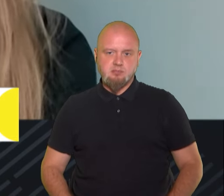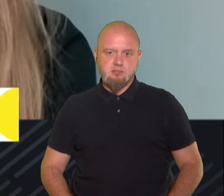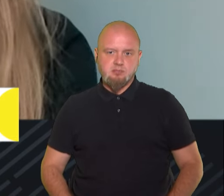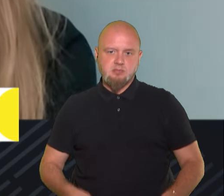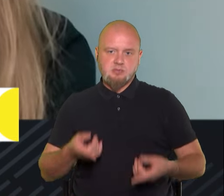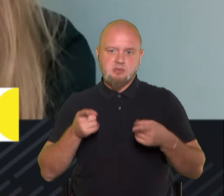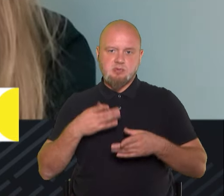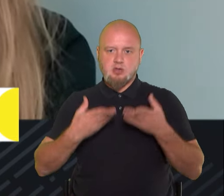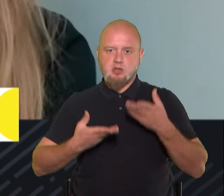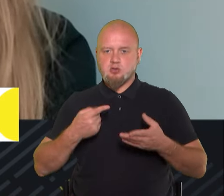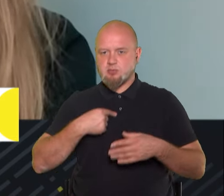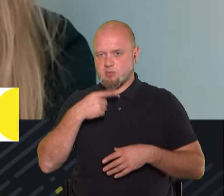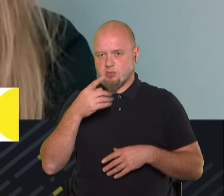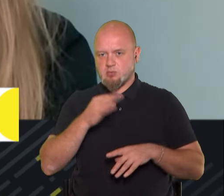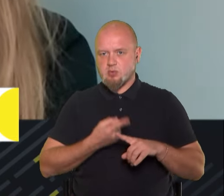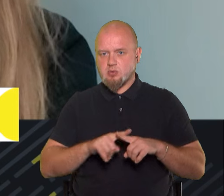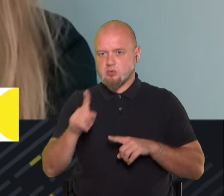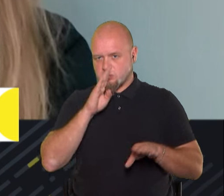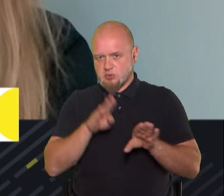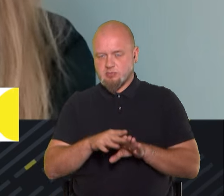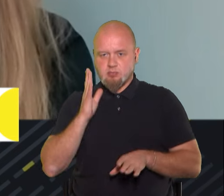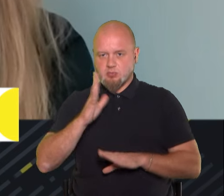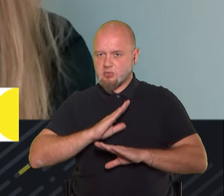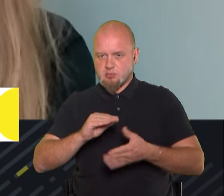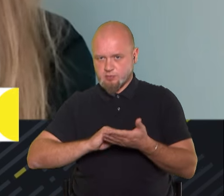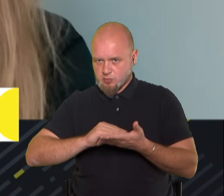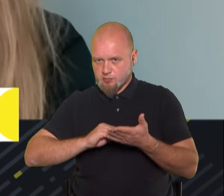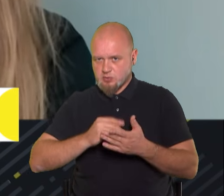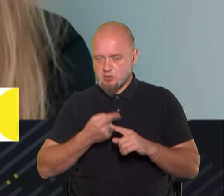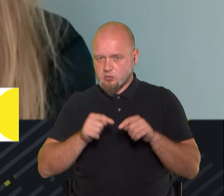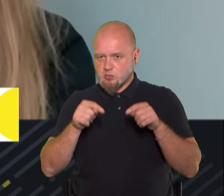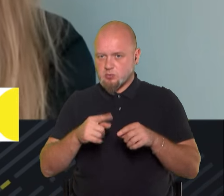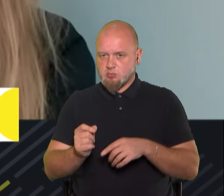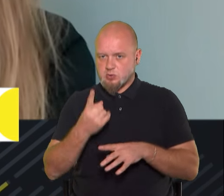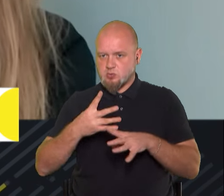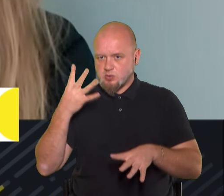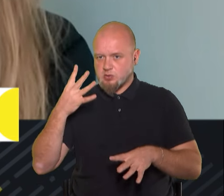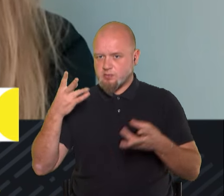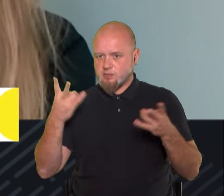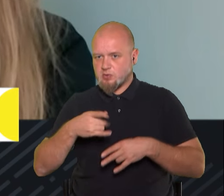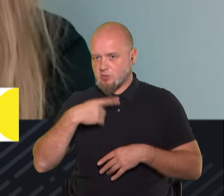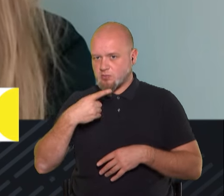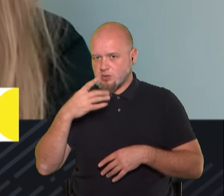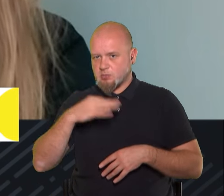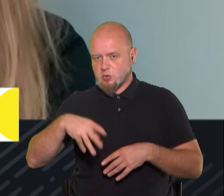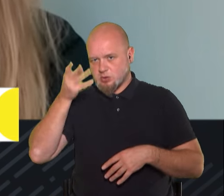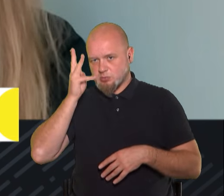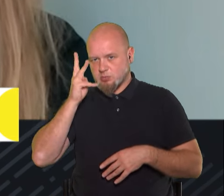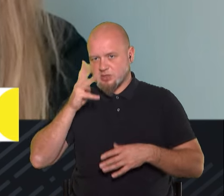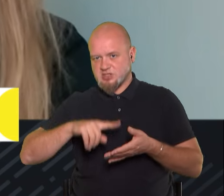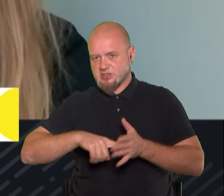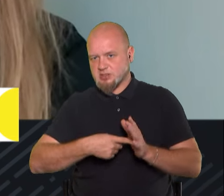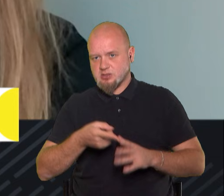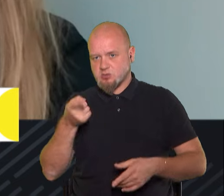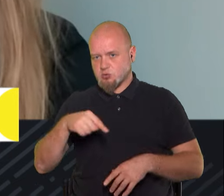Насталі, якщо ми говоримо про те, аби подібне у майбутньому не повторювалося, тут, в першу чергу, варто говорити про дипломатичний тиск.